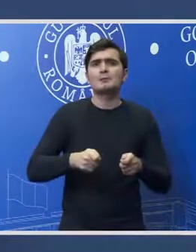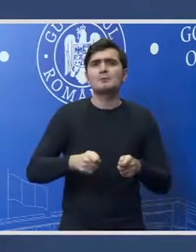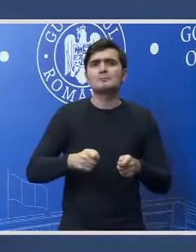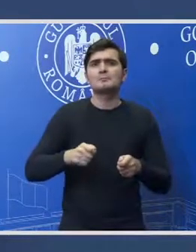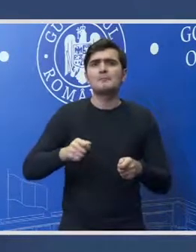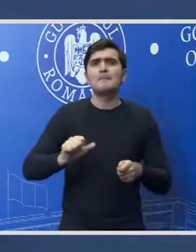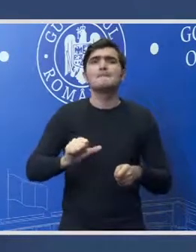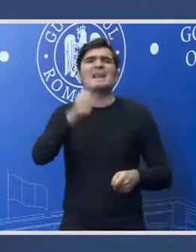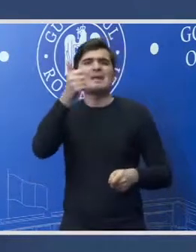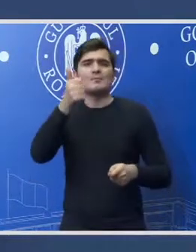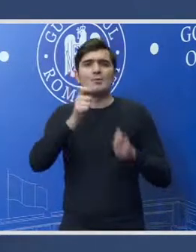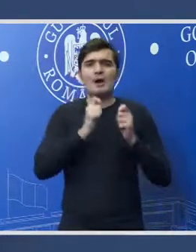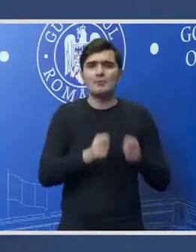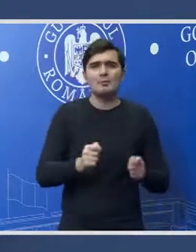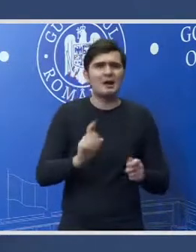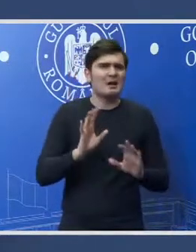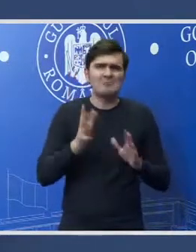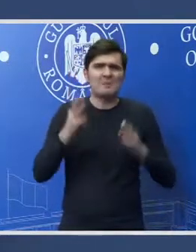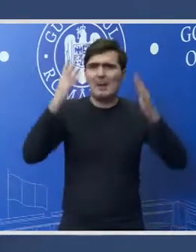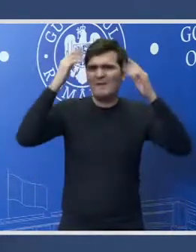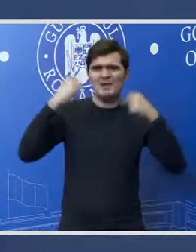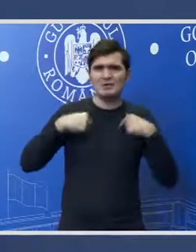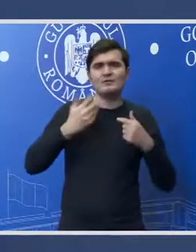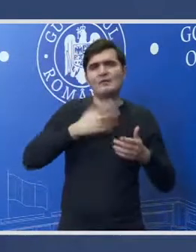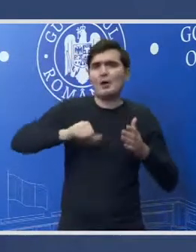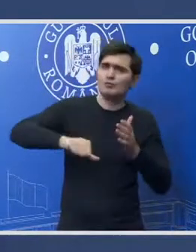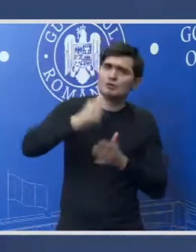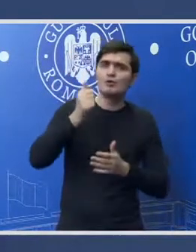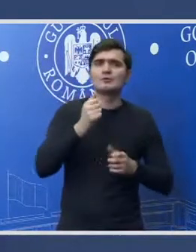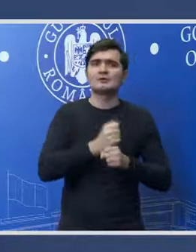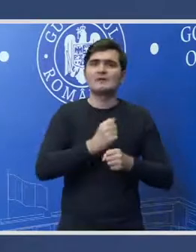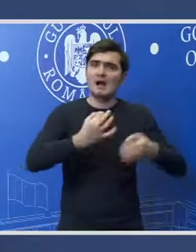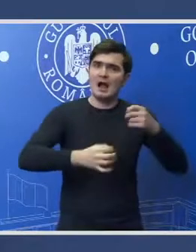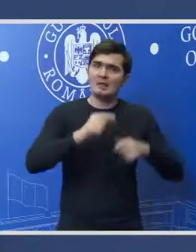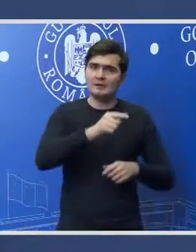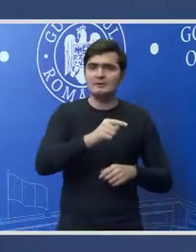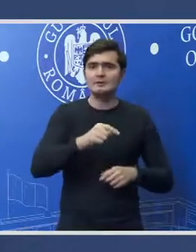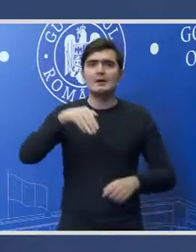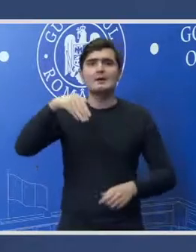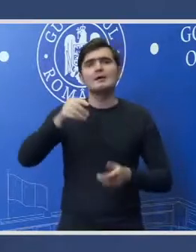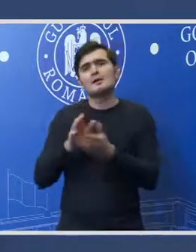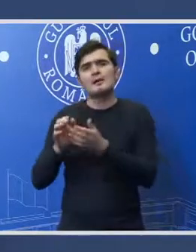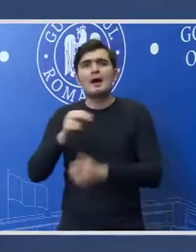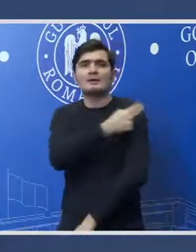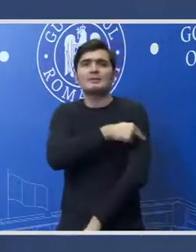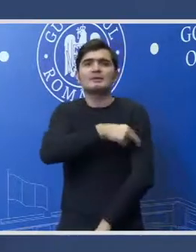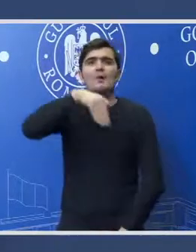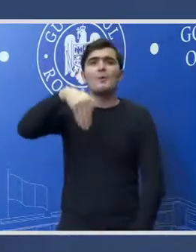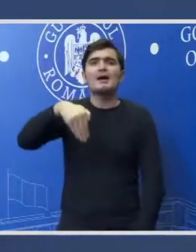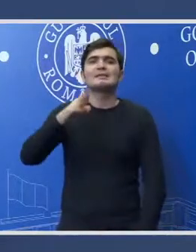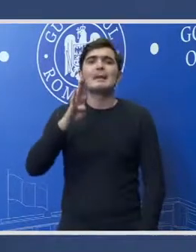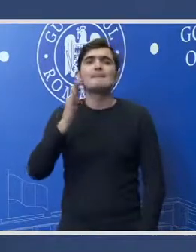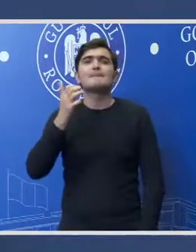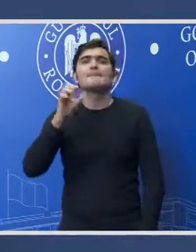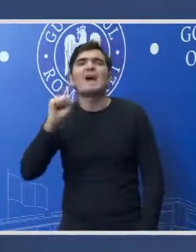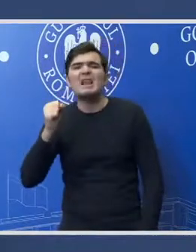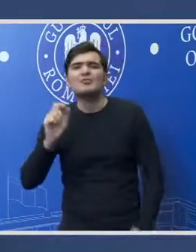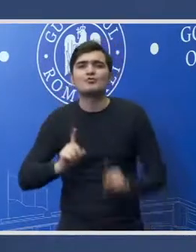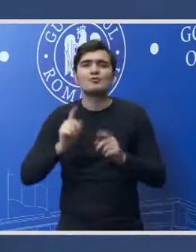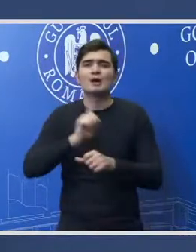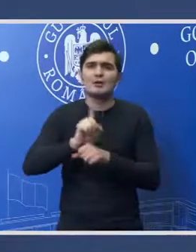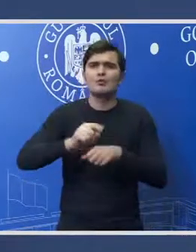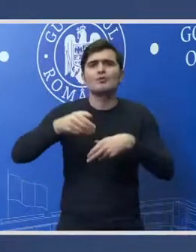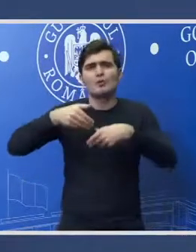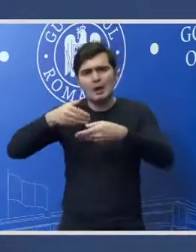să se reanalizeze. Cel de la Matei Balș îl am. Unele lucruri au fost demarate. Așa cum am spus de